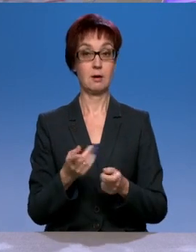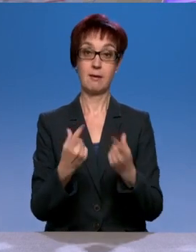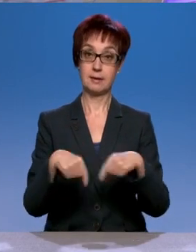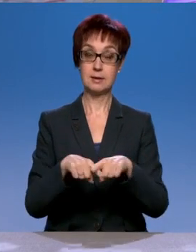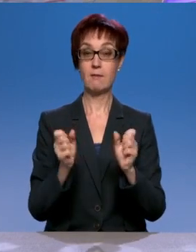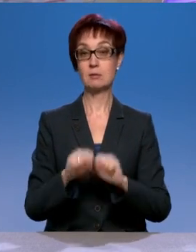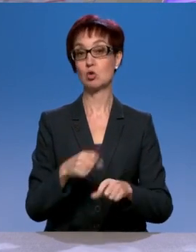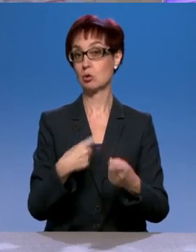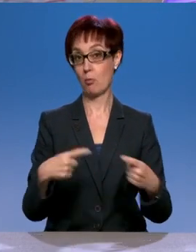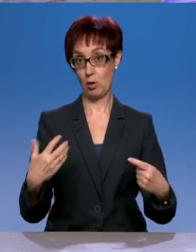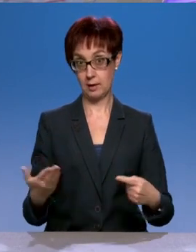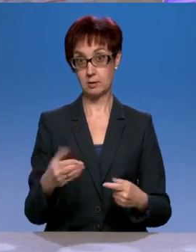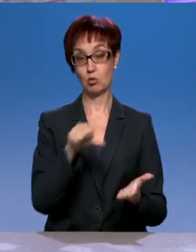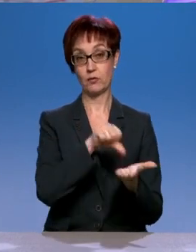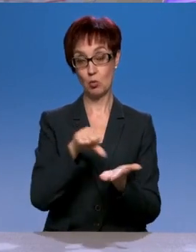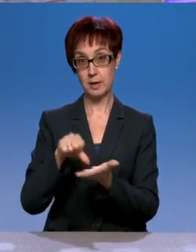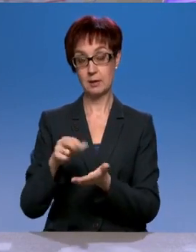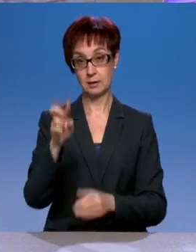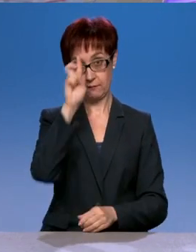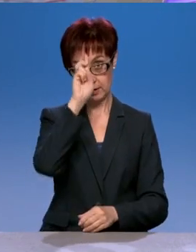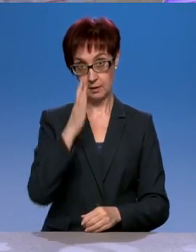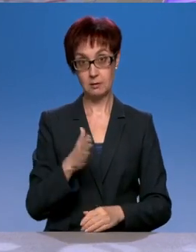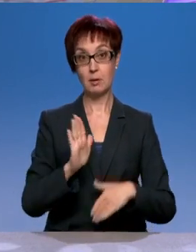И в субъектах федерации на самом деле разная практика.